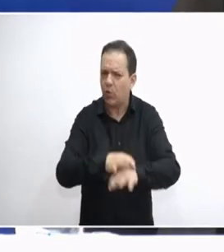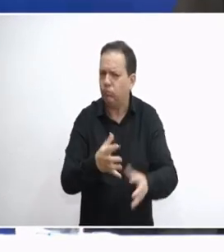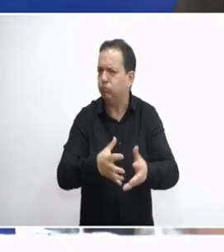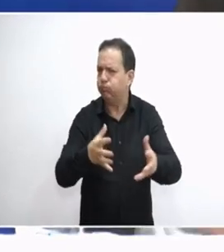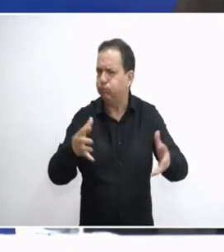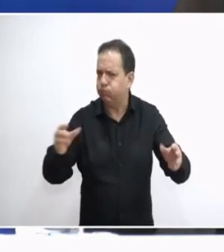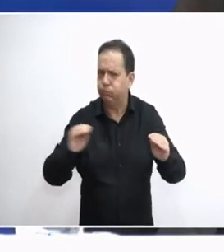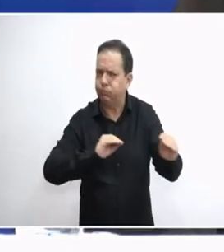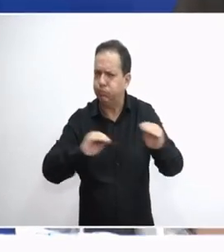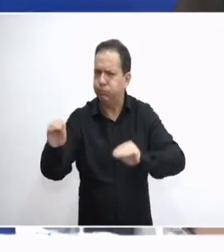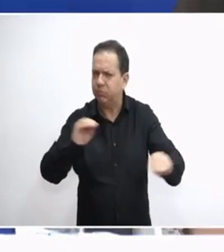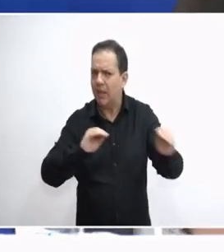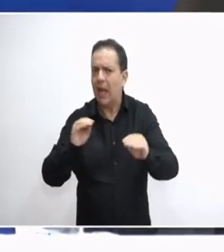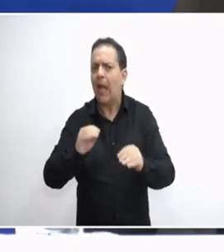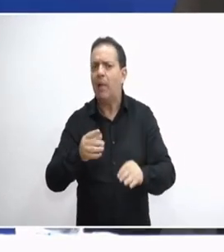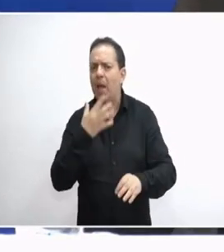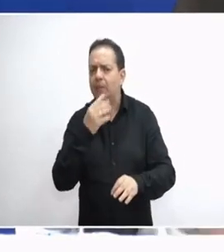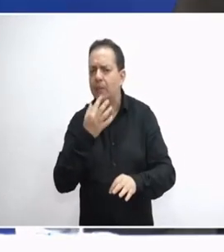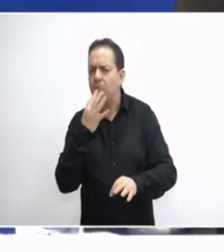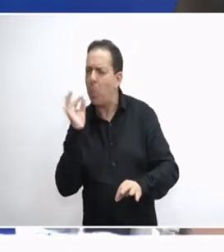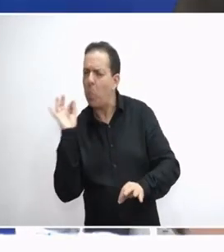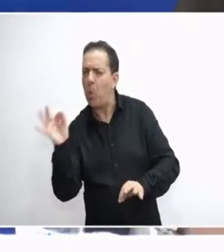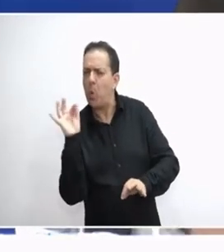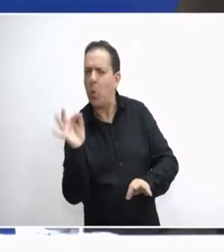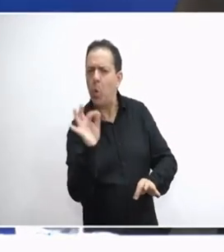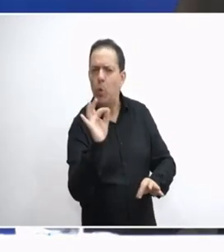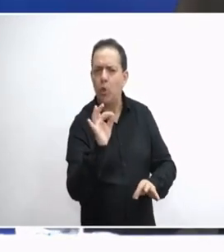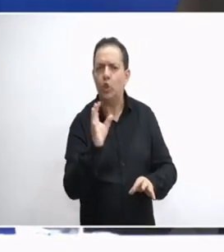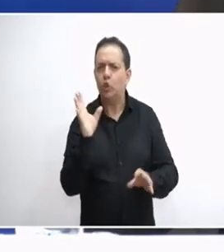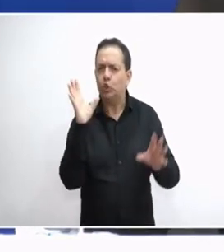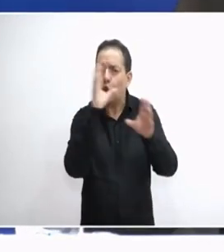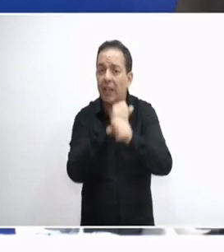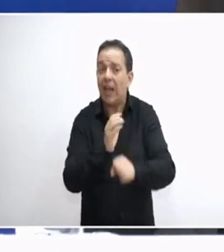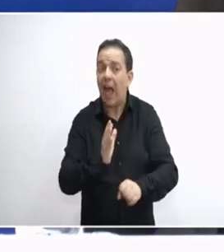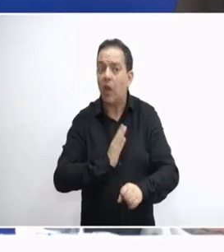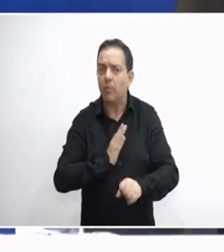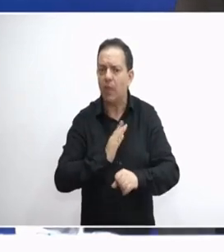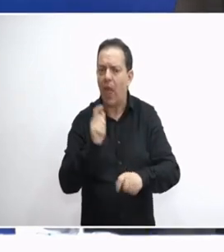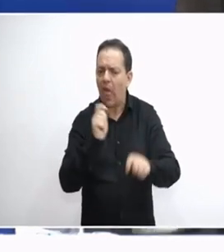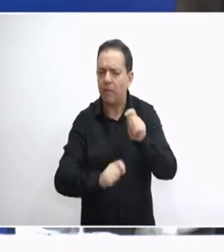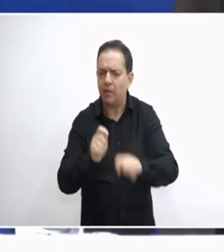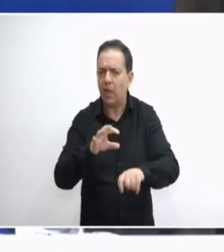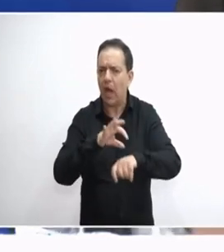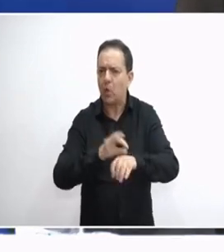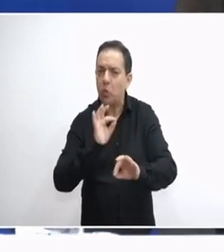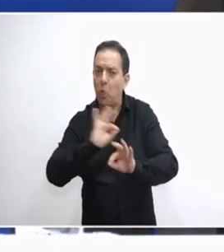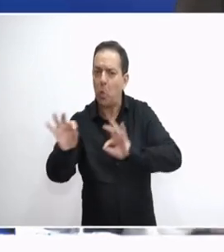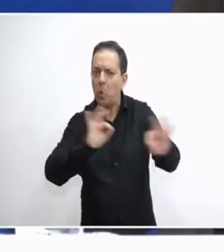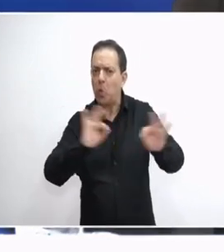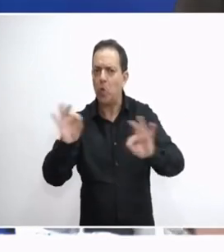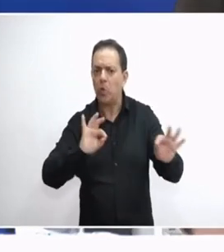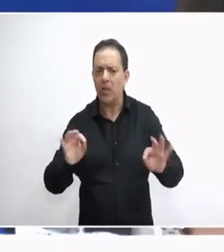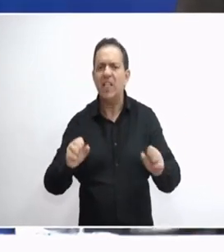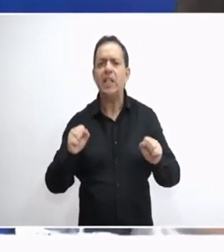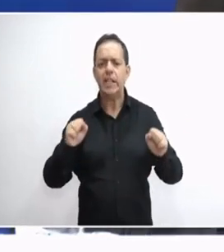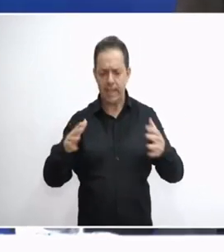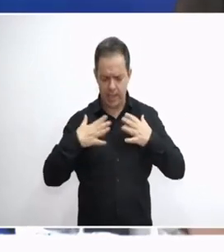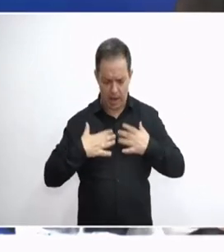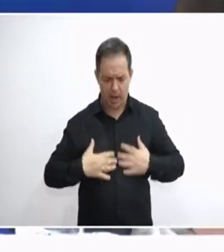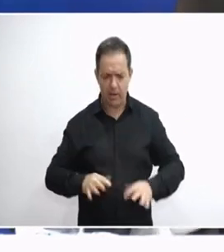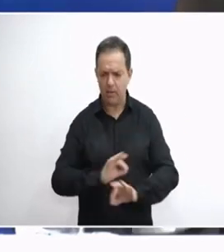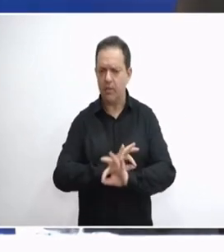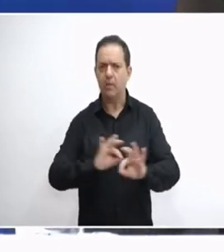είναι όλες τοποθετημένες και κατασκευασμένες από ανθρώπους σκοτεινούς. Η δημιουργία δεν έχει ασθένεια, έχει μόνο υγεία.